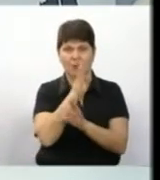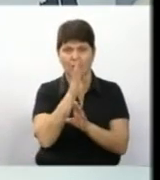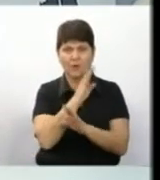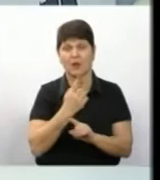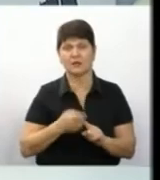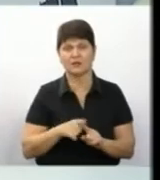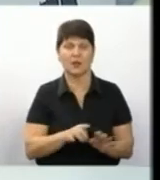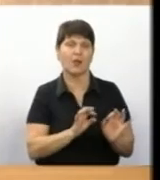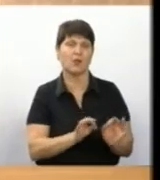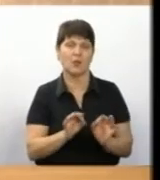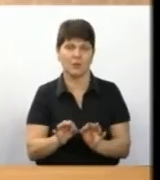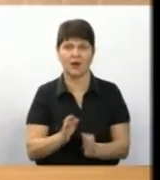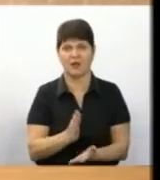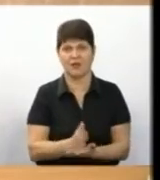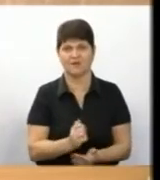нормальне явище.